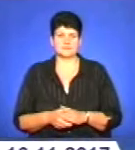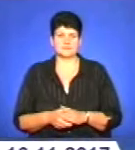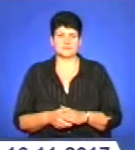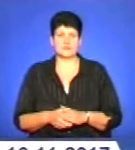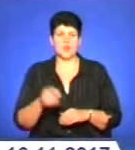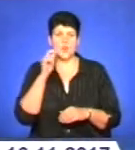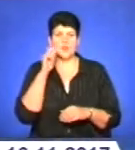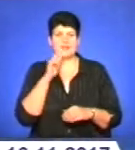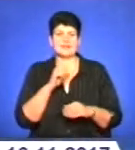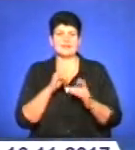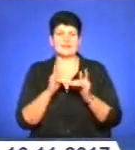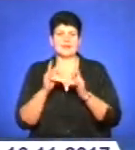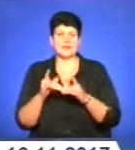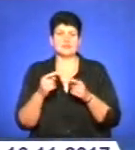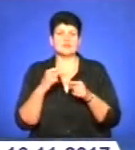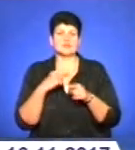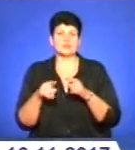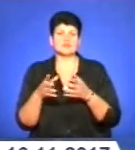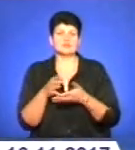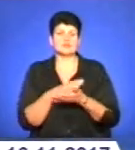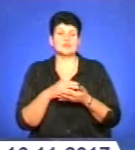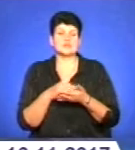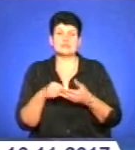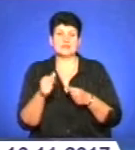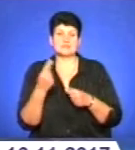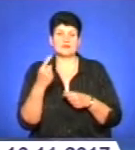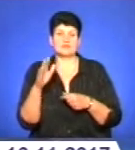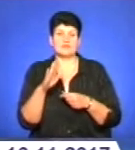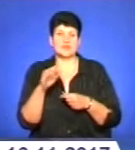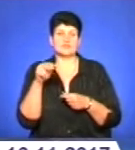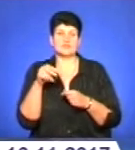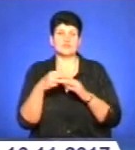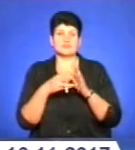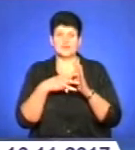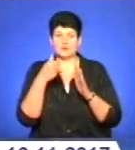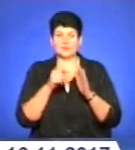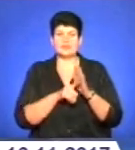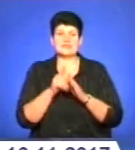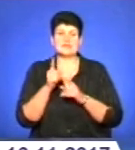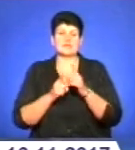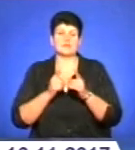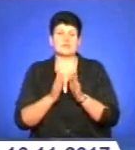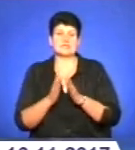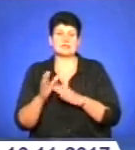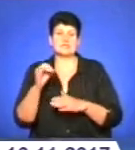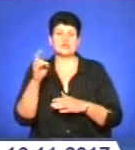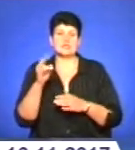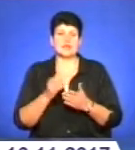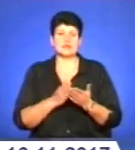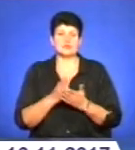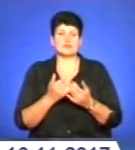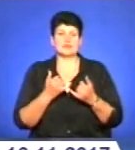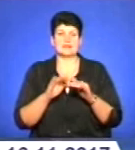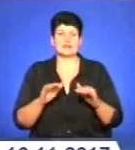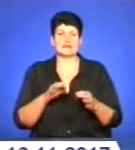Українські інтернати скоро зникнуть. З 1 вересня 2018 року стартує реформа системи соціальних послуг для